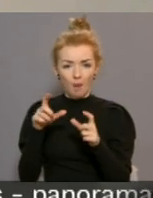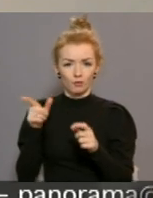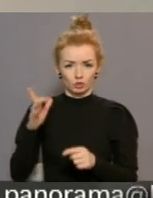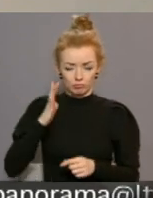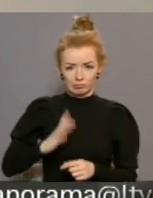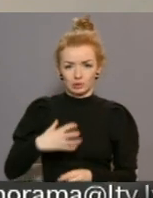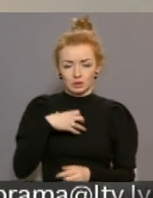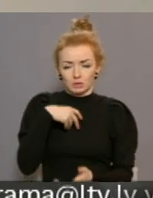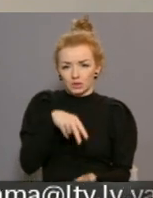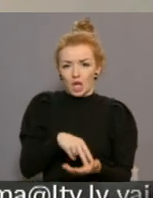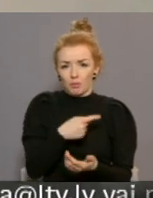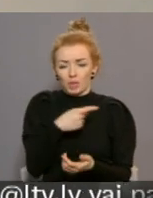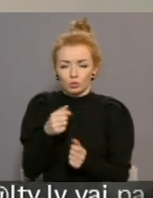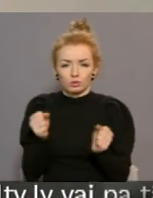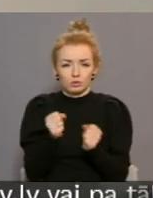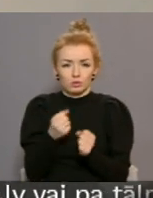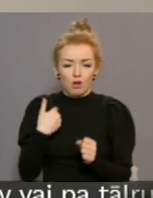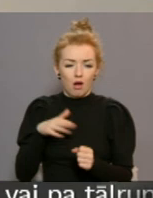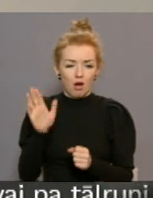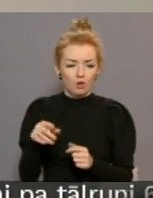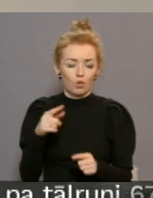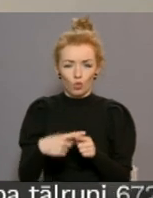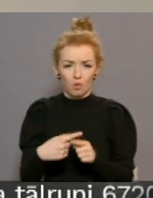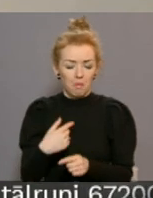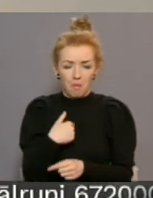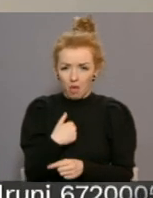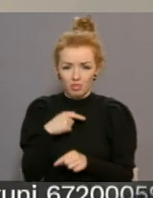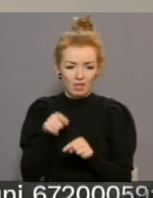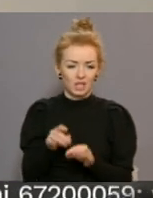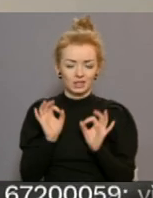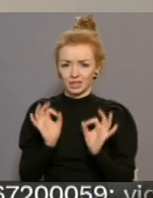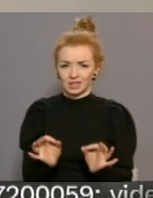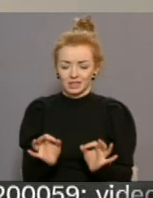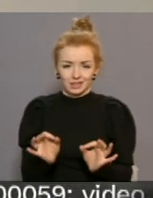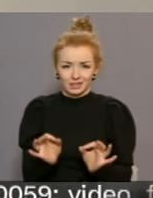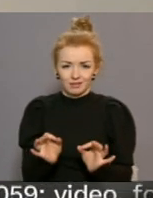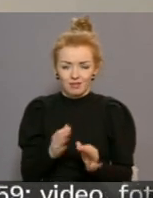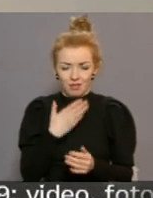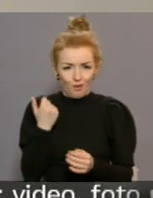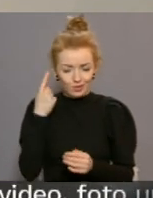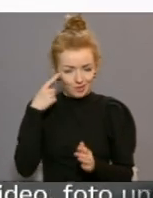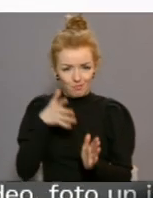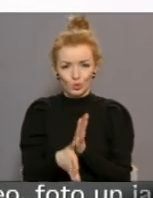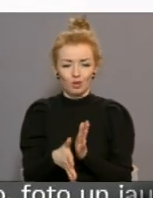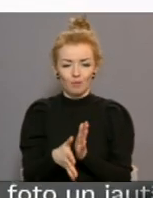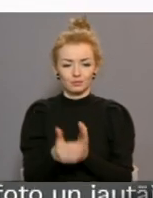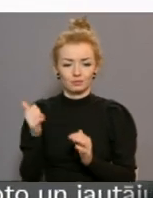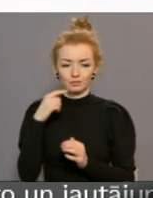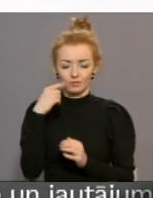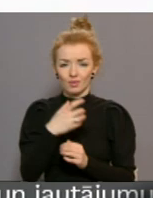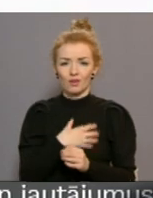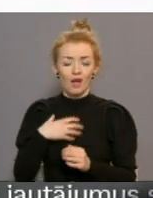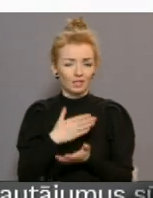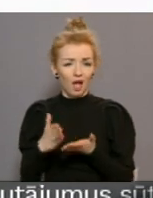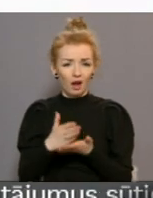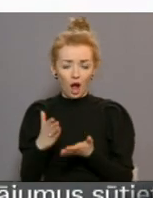stāvēt šajos lielajos mīnesos laukā. Man tas īsti nekādā veidā nav saprotams. Vajadzētu sakārtot